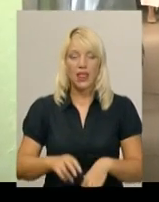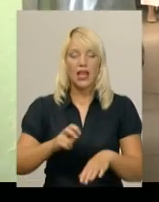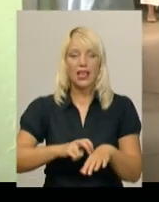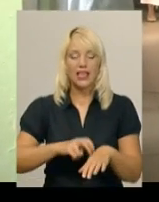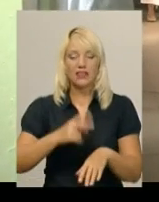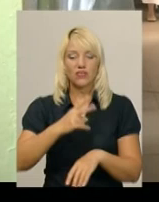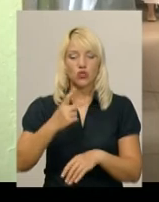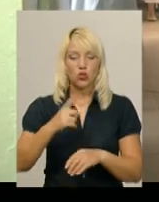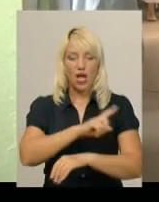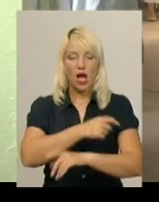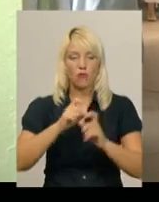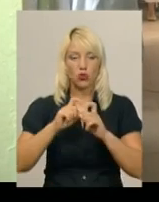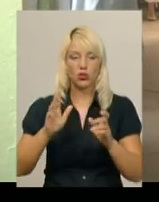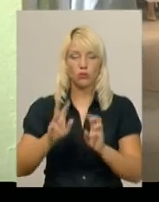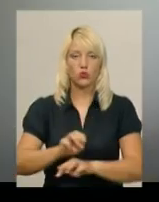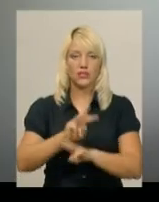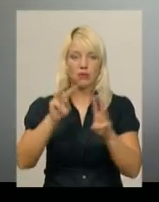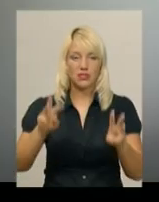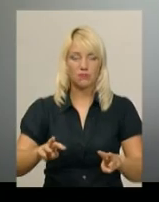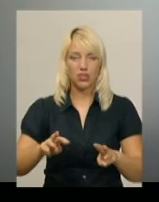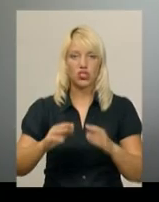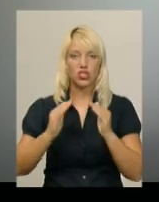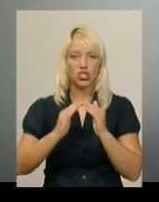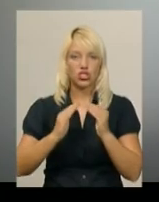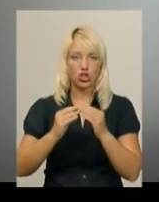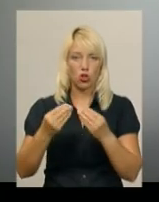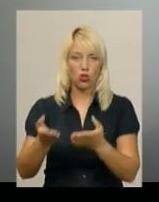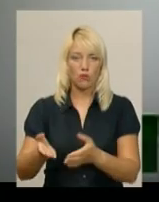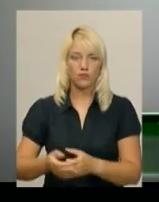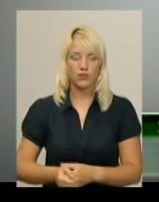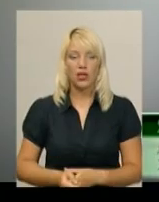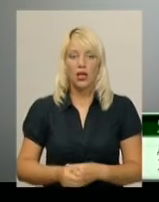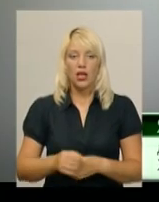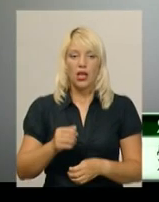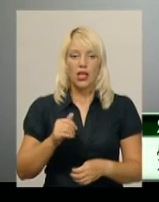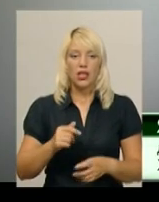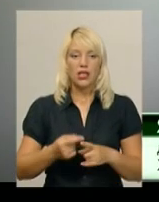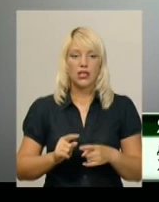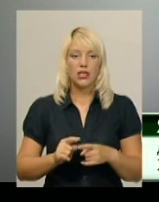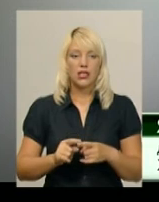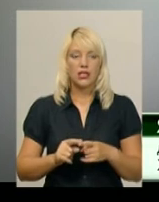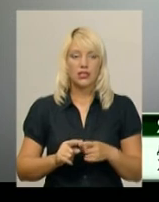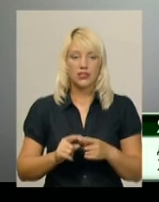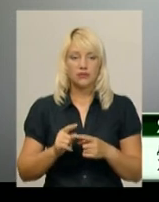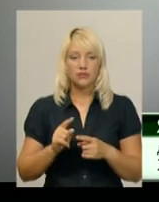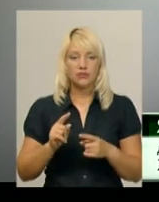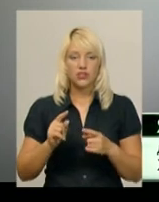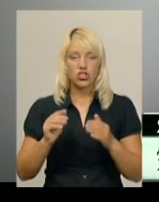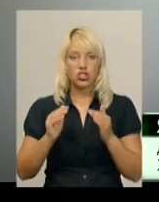амбулаторії забезпечить житло. Приблизно 1 мільйон 300 для нас житло. Це дуже